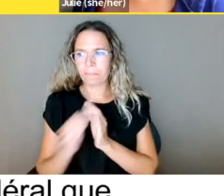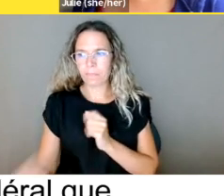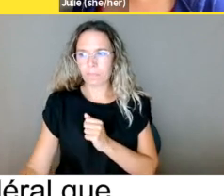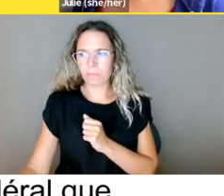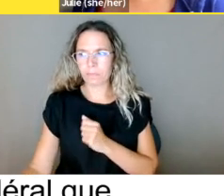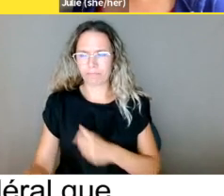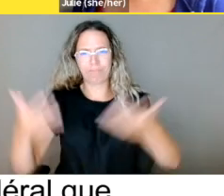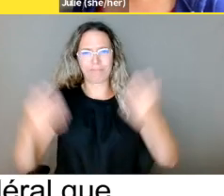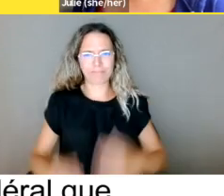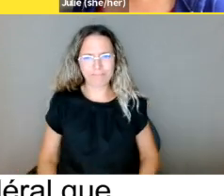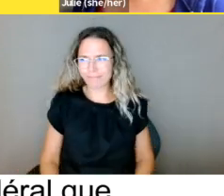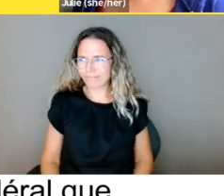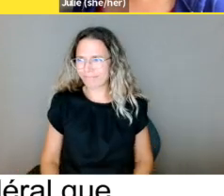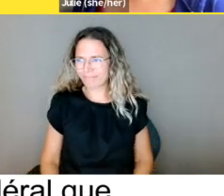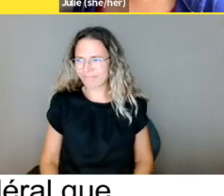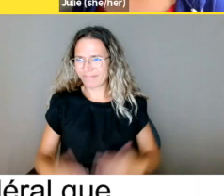Coudonc.